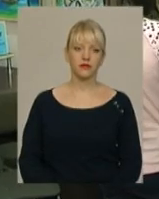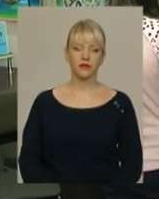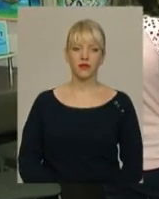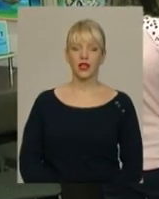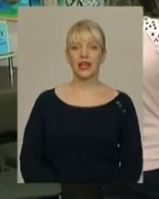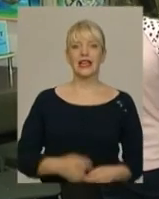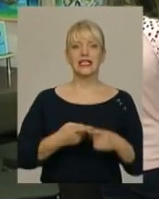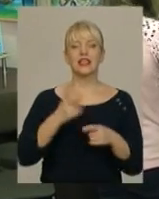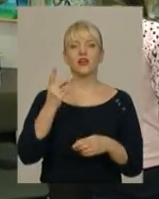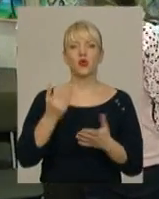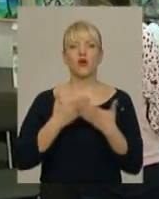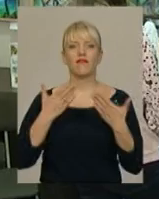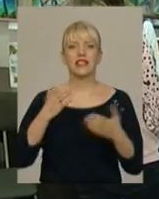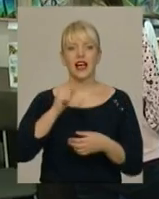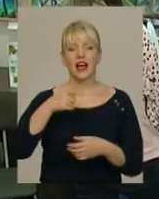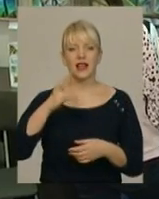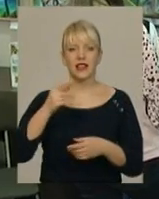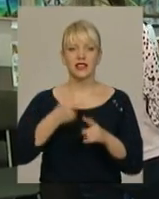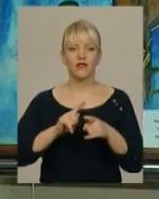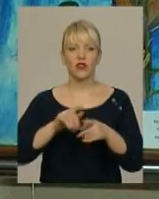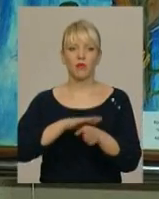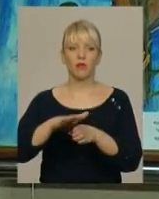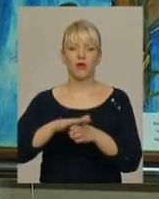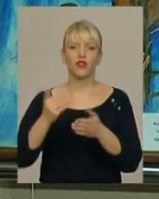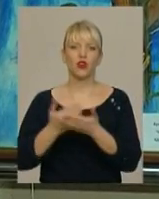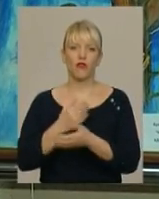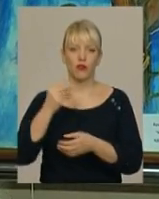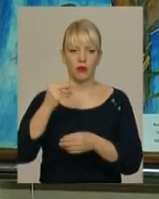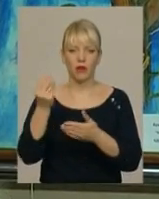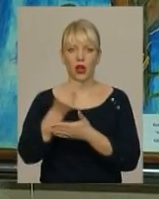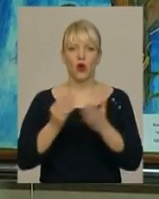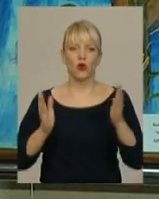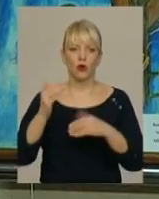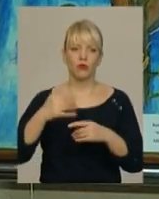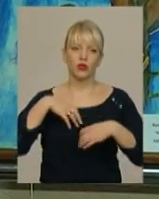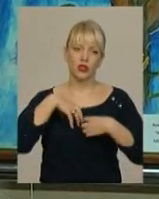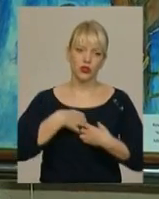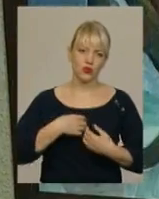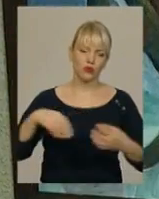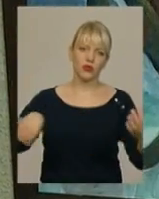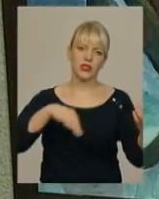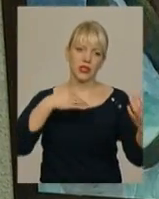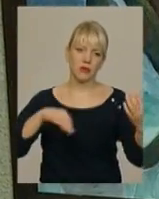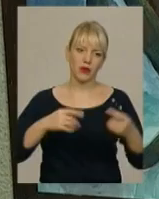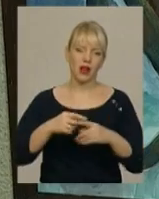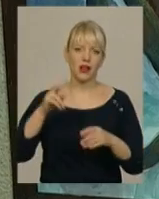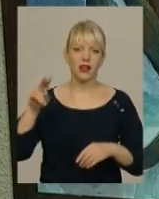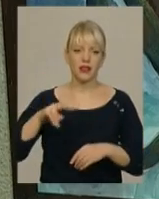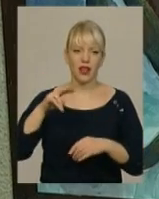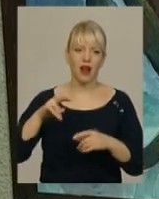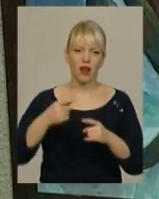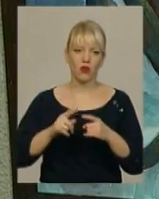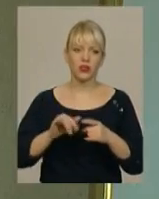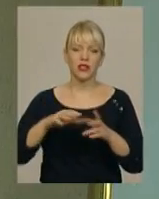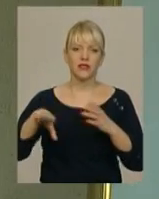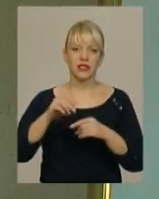Це друга виставка Агнеса і вона поповнила її новими роботами. Сумний скрипаль, казковий дракон, Девід Джонс з фільму «Пірати Кирибського